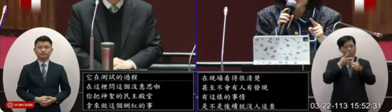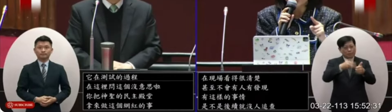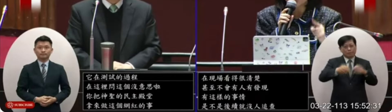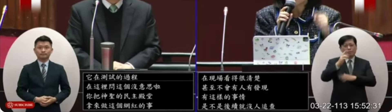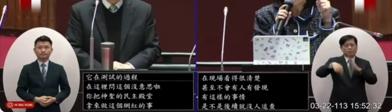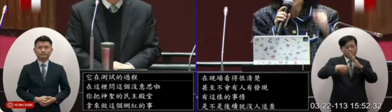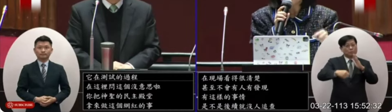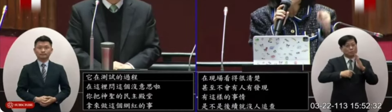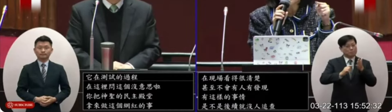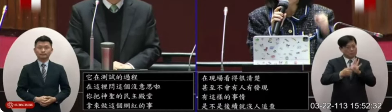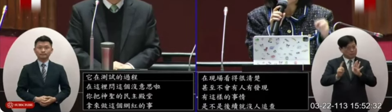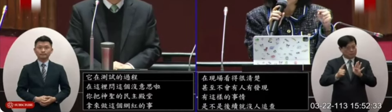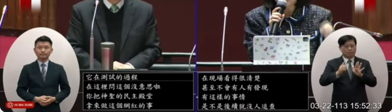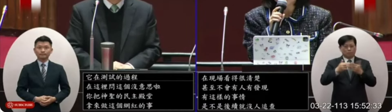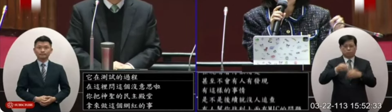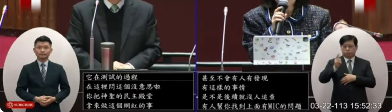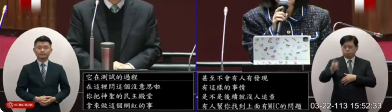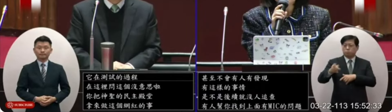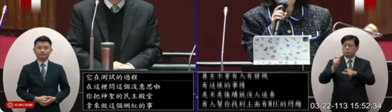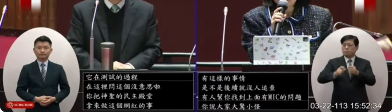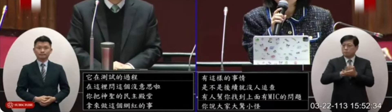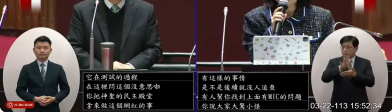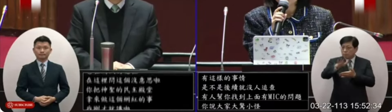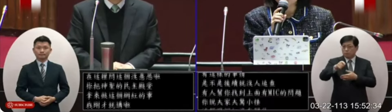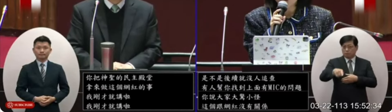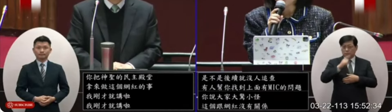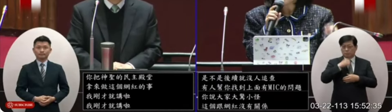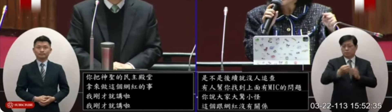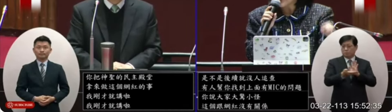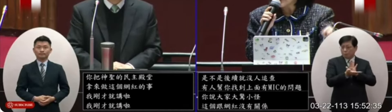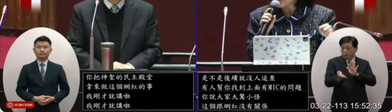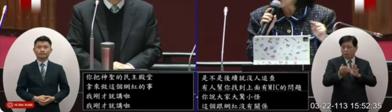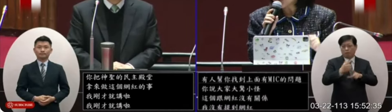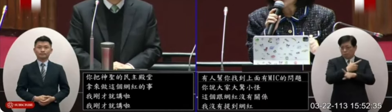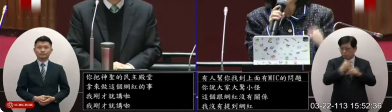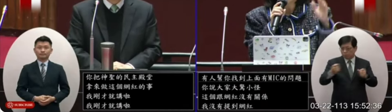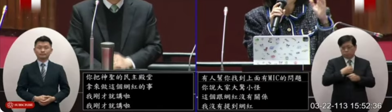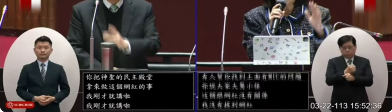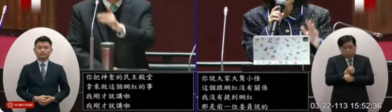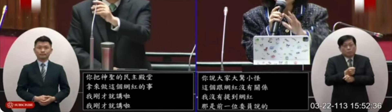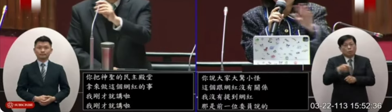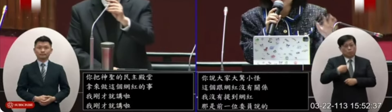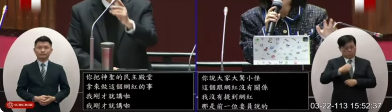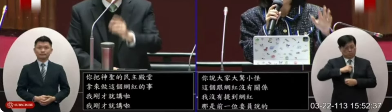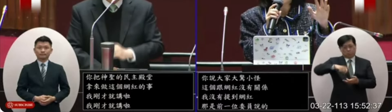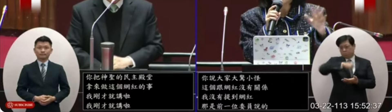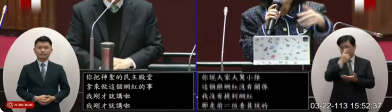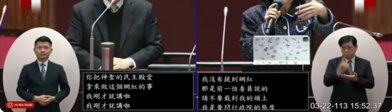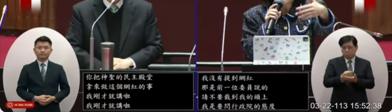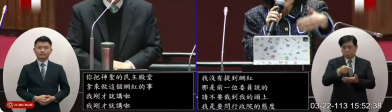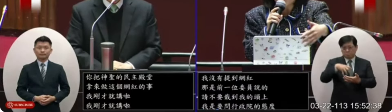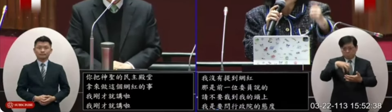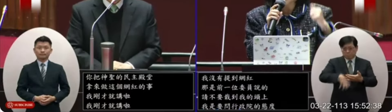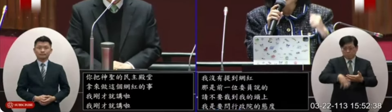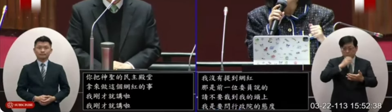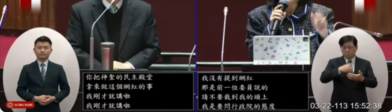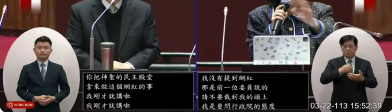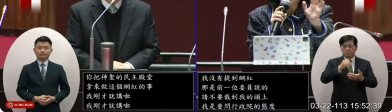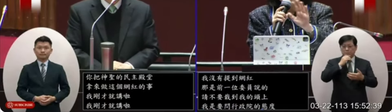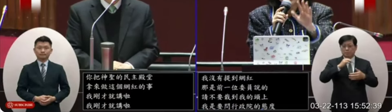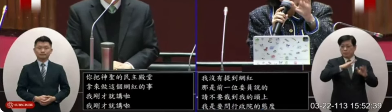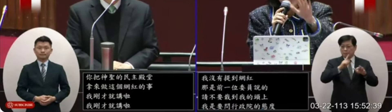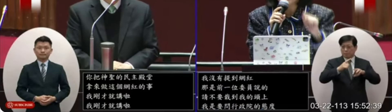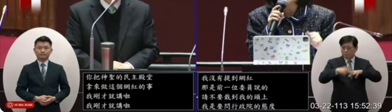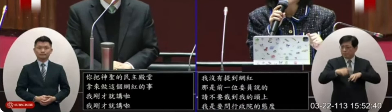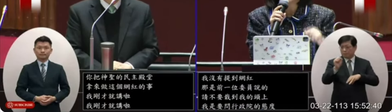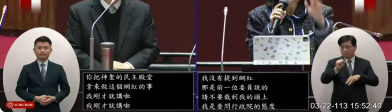問行政院的態度會不會要求廠商未來在參展的時候也要注意我們所有的樣品